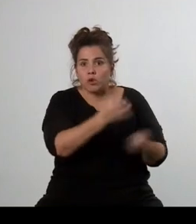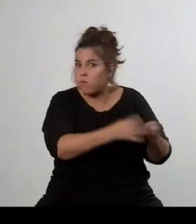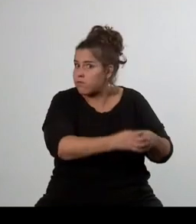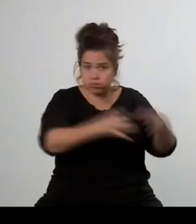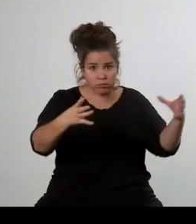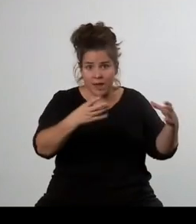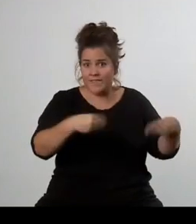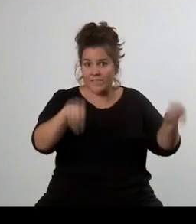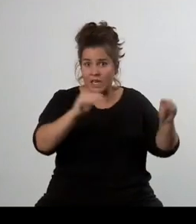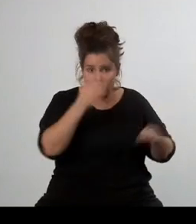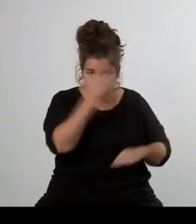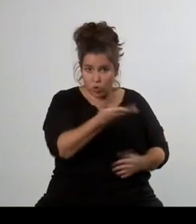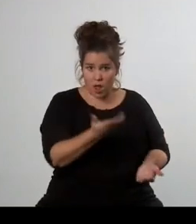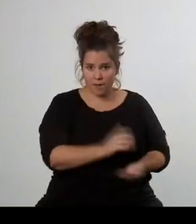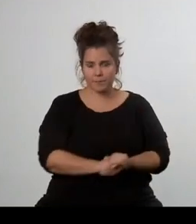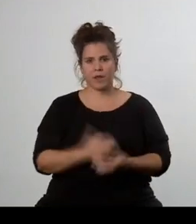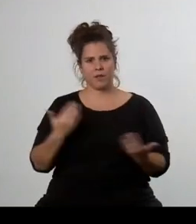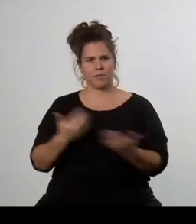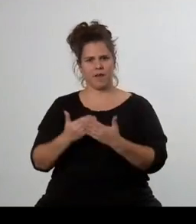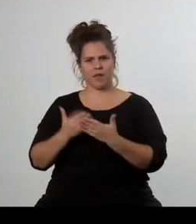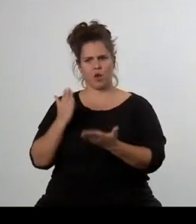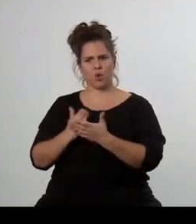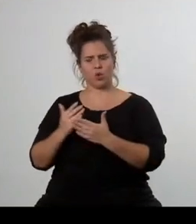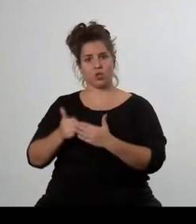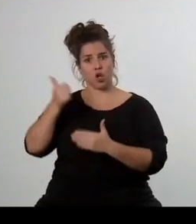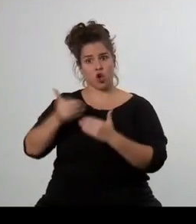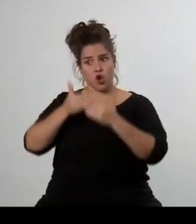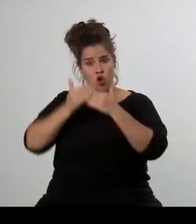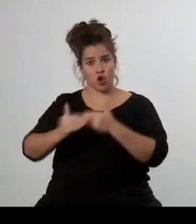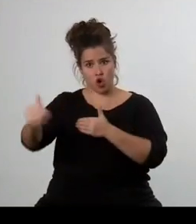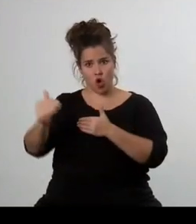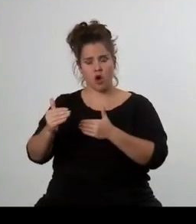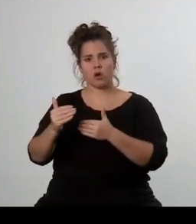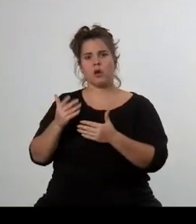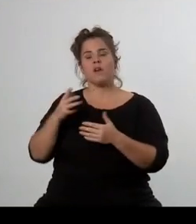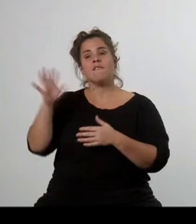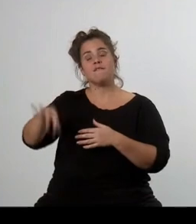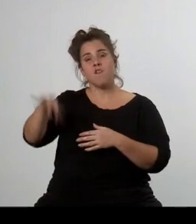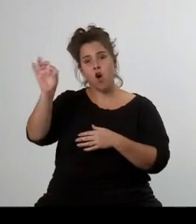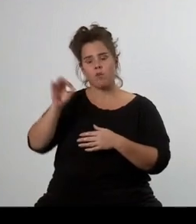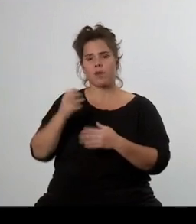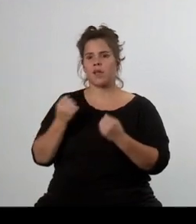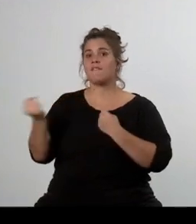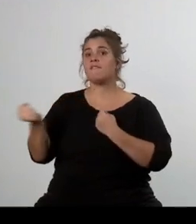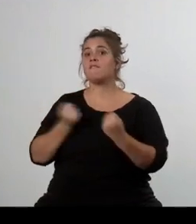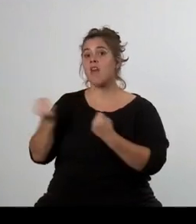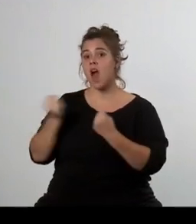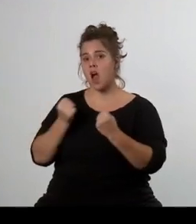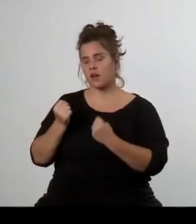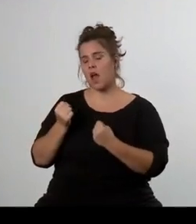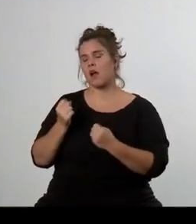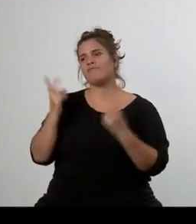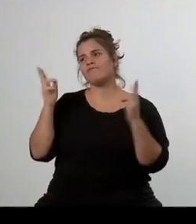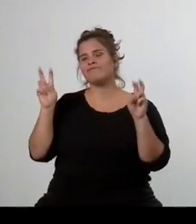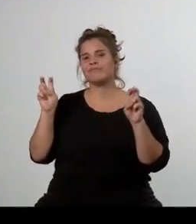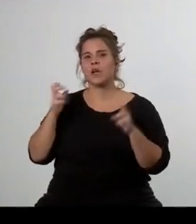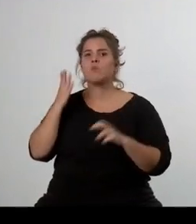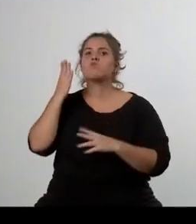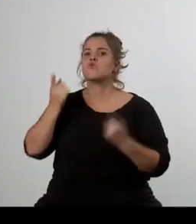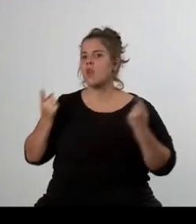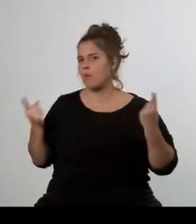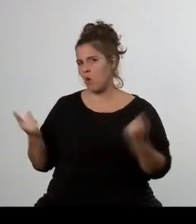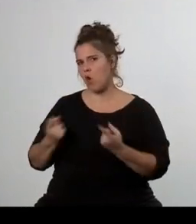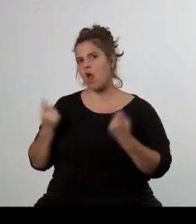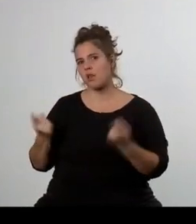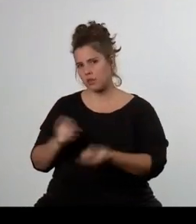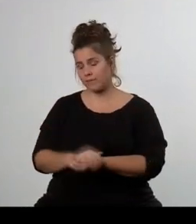následujících volbách, ale už v tomhle volebním období v posledním roce řešit, budou opatření bolestná. Na to se musíme připravit. Proto je důležitý